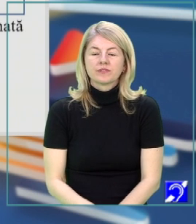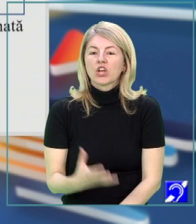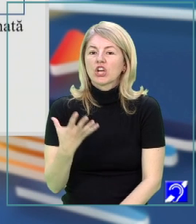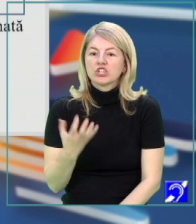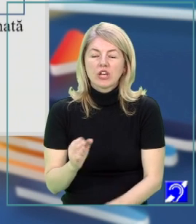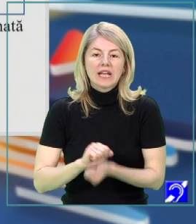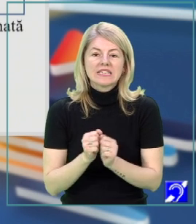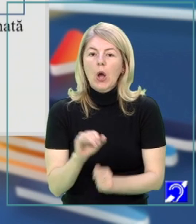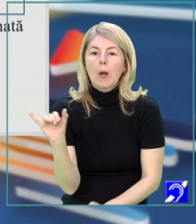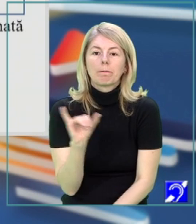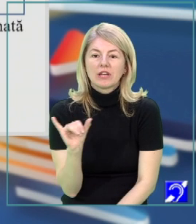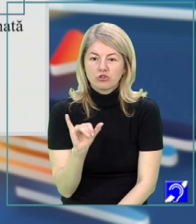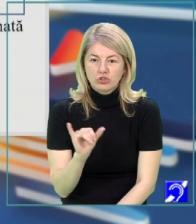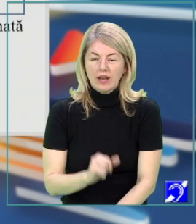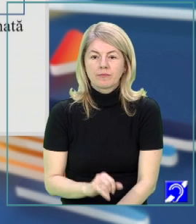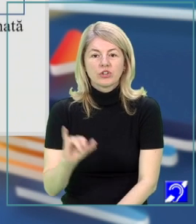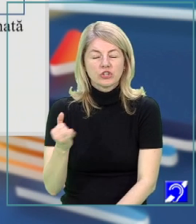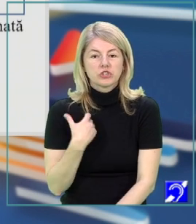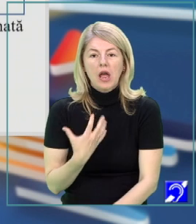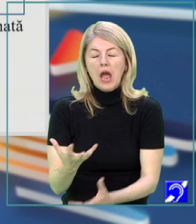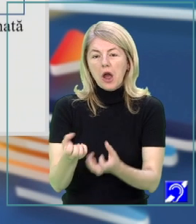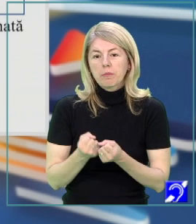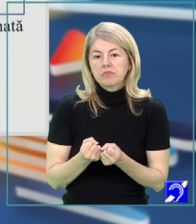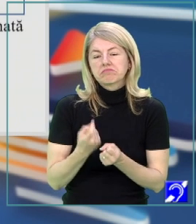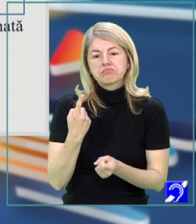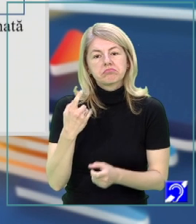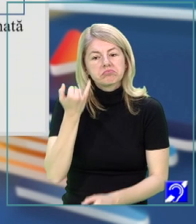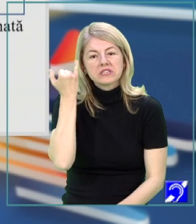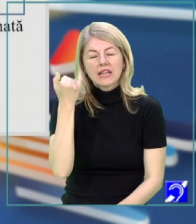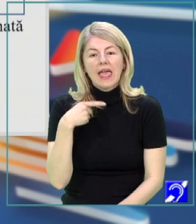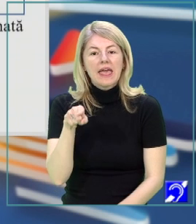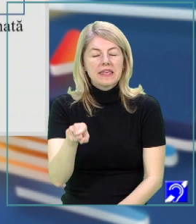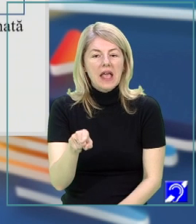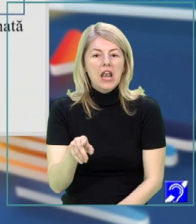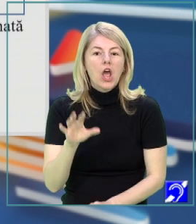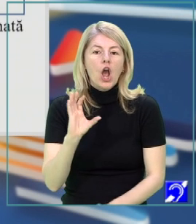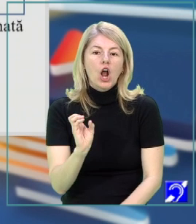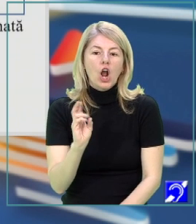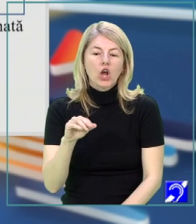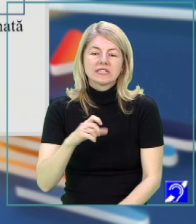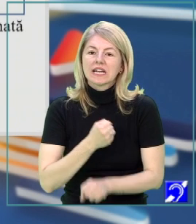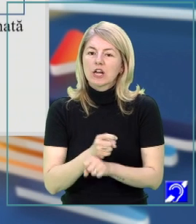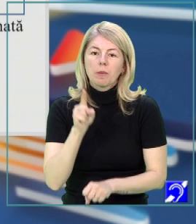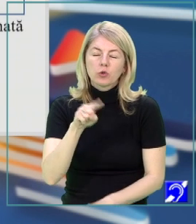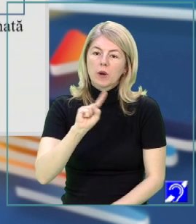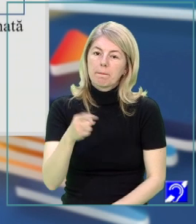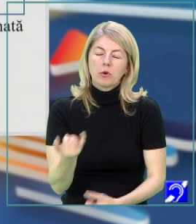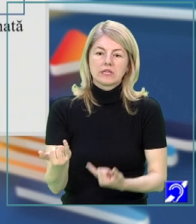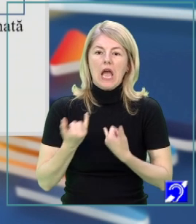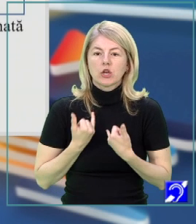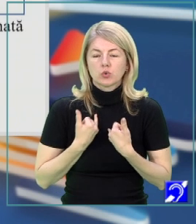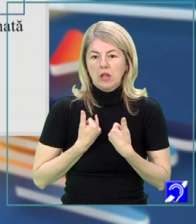ce sau pe cine, și aș obține o frază de felul acesta. El consideră că numai tu îl poți ajuta.